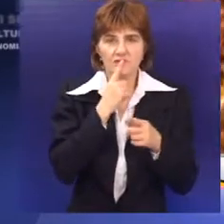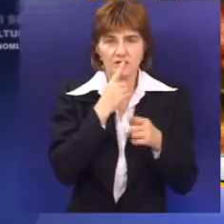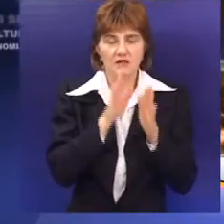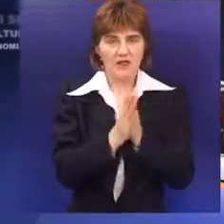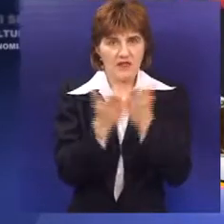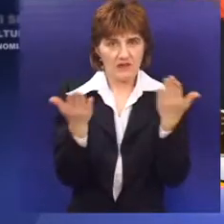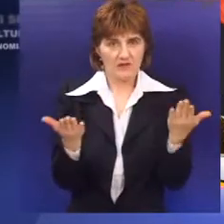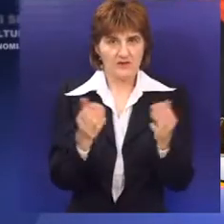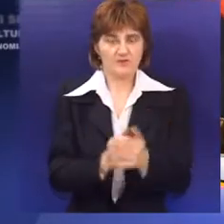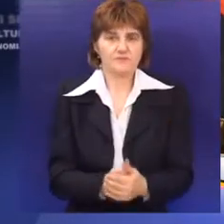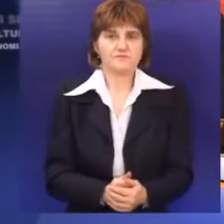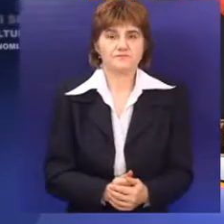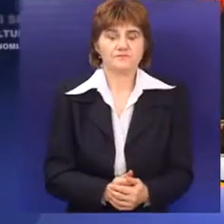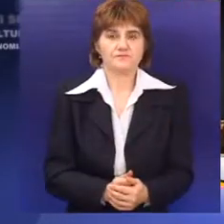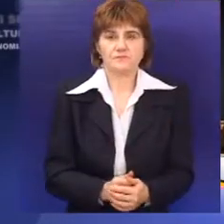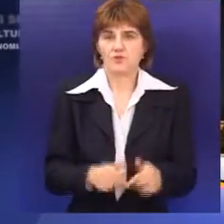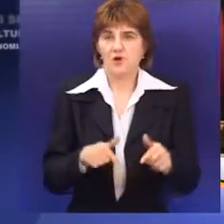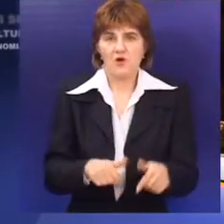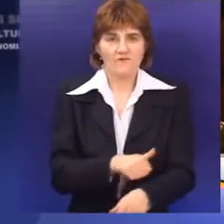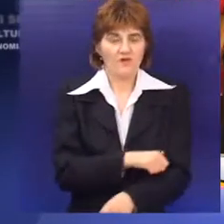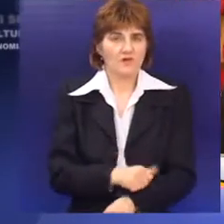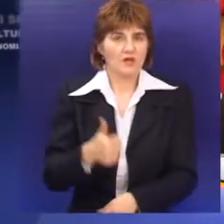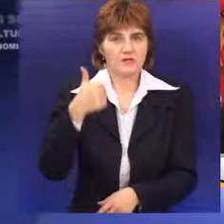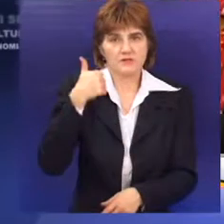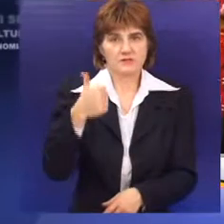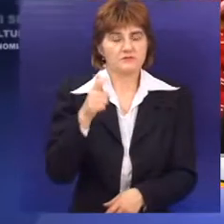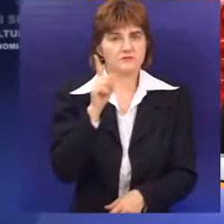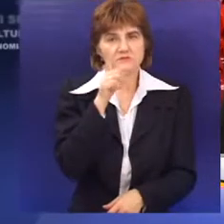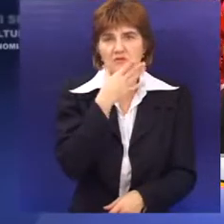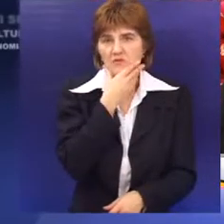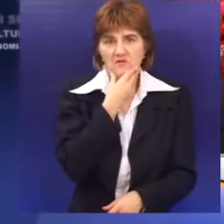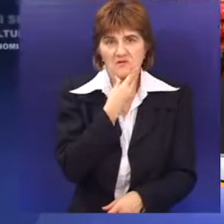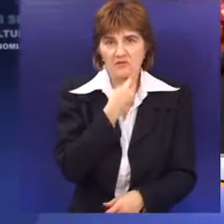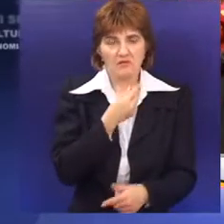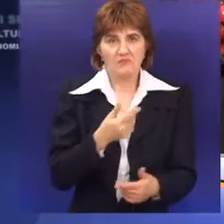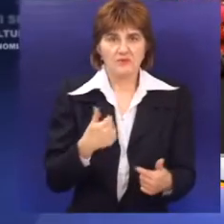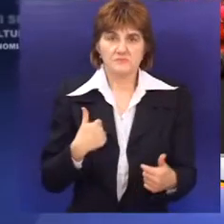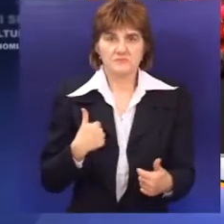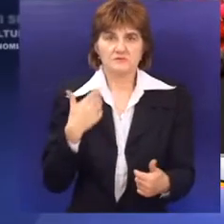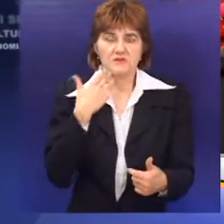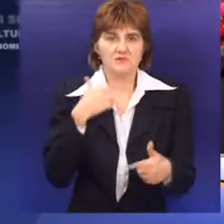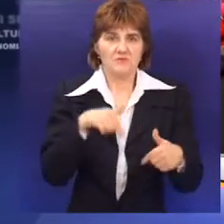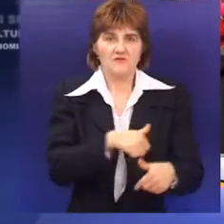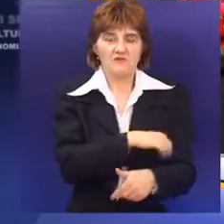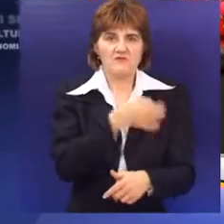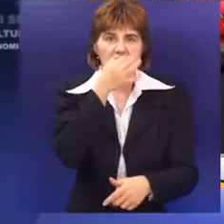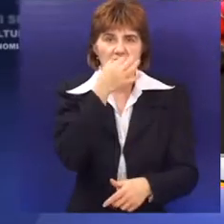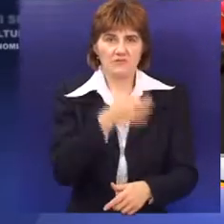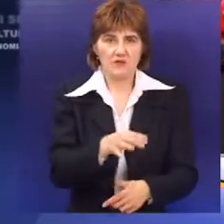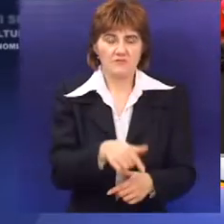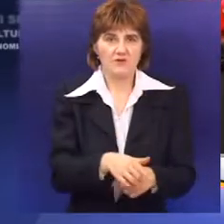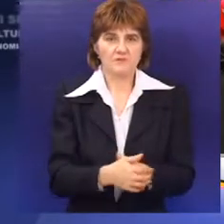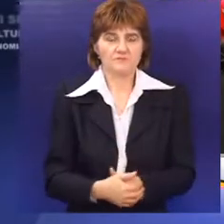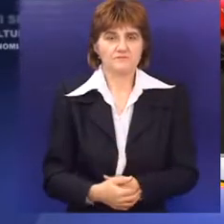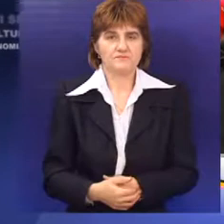knjige i drugo. Ove godine je fantastično. Stvarno jako je lep ambijent i čini mi se da je najlepše ove godine urađeno.